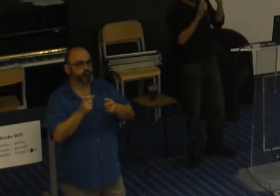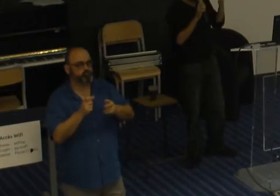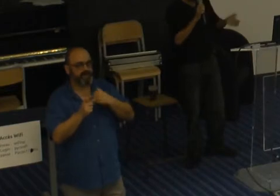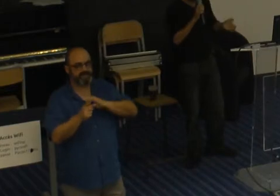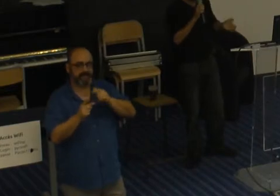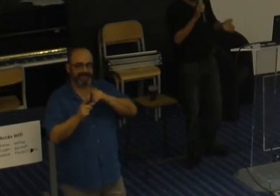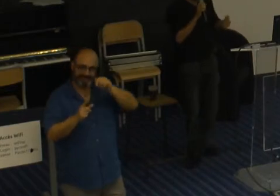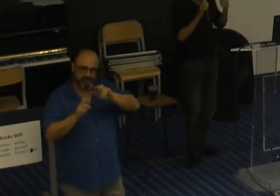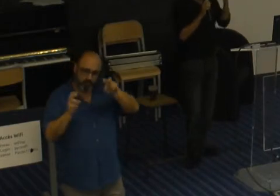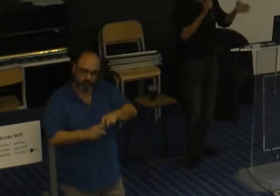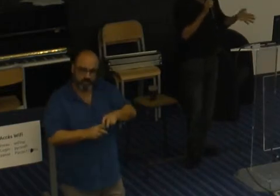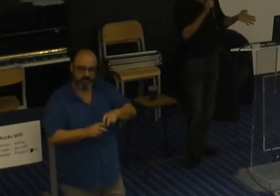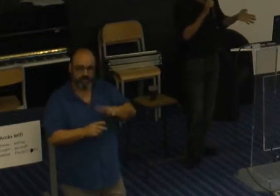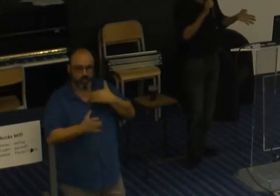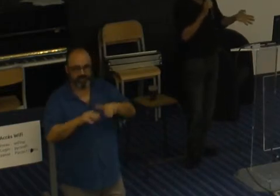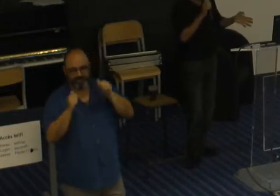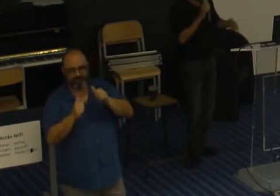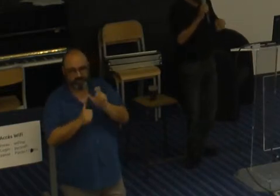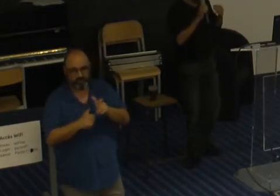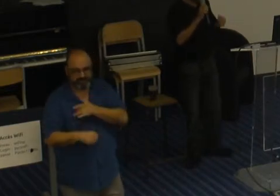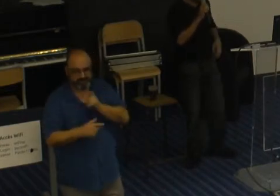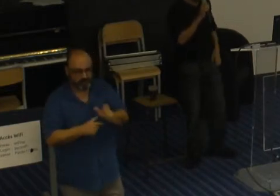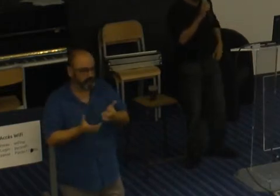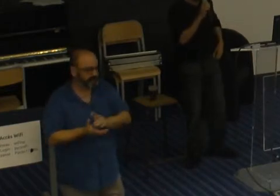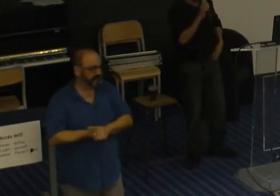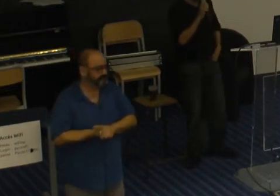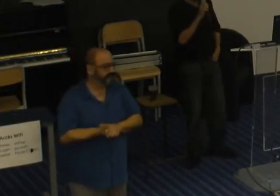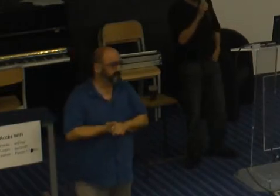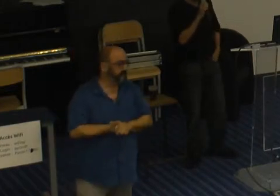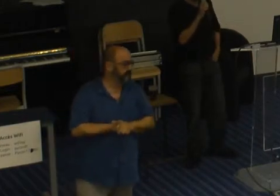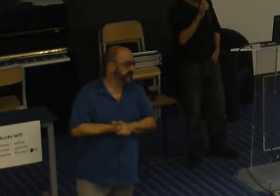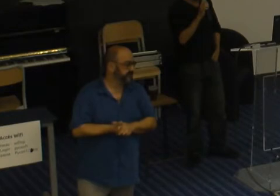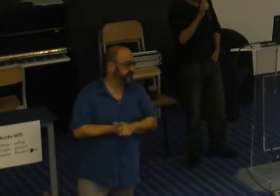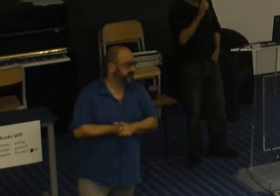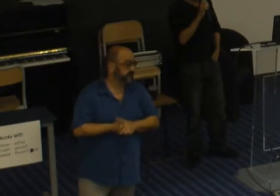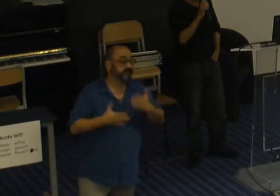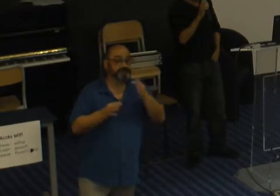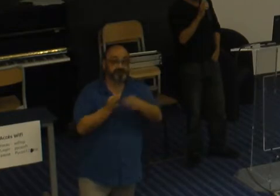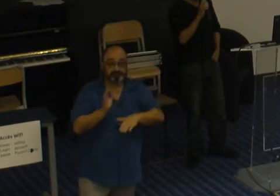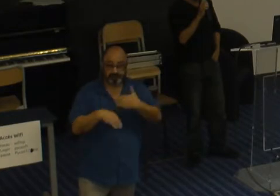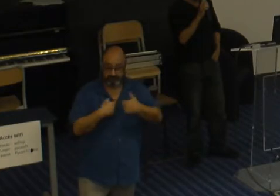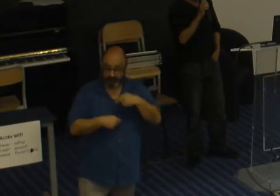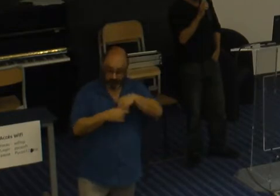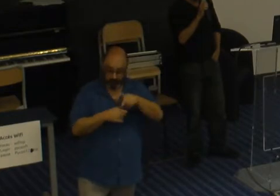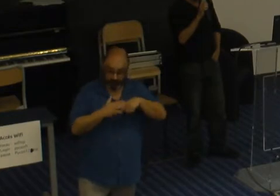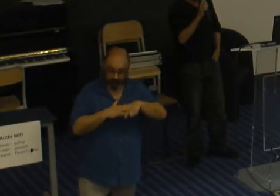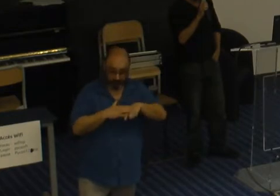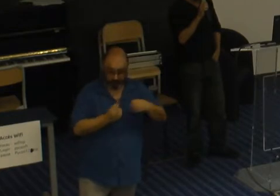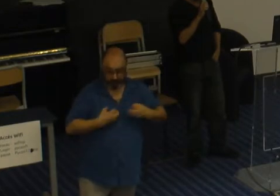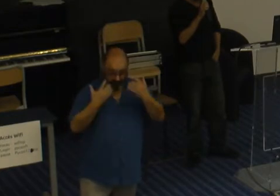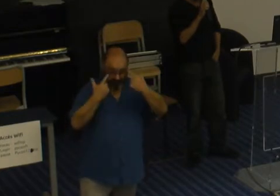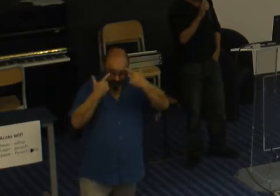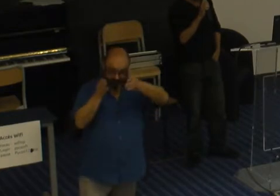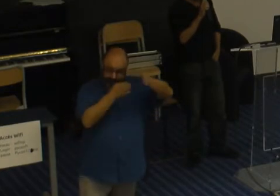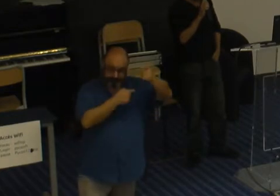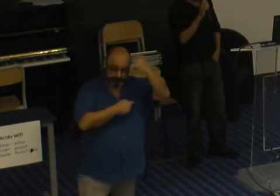utiliser ou même ne pas les utiliser du tout. Et du coup, en fait, on ne se rend pas compte mais notre langage nous formate. On